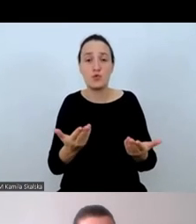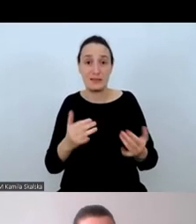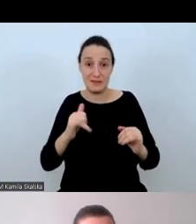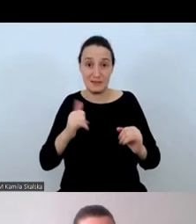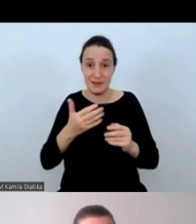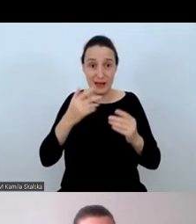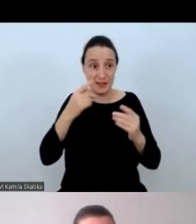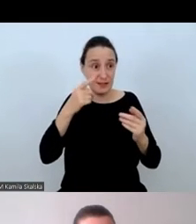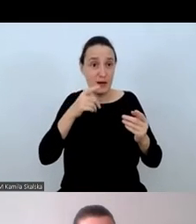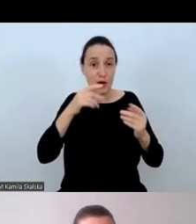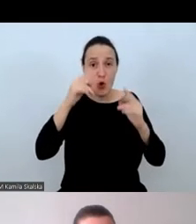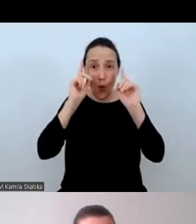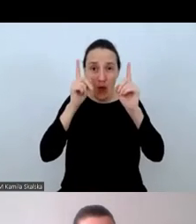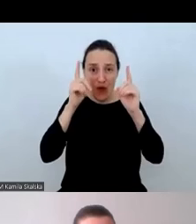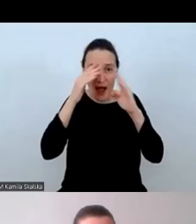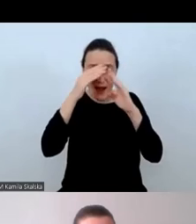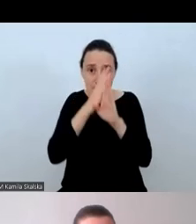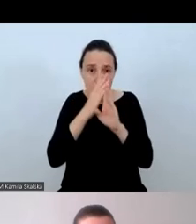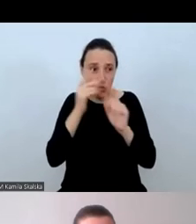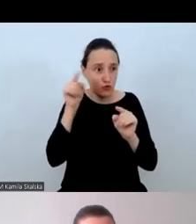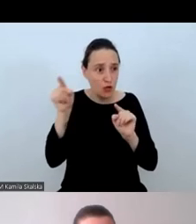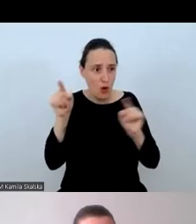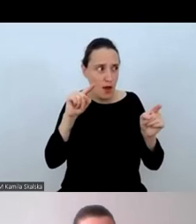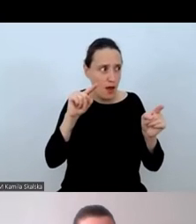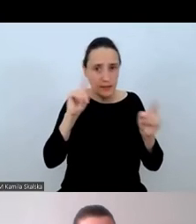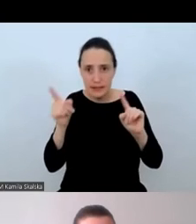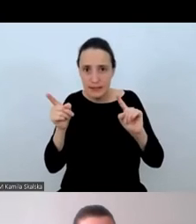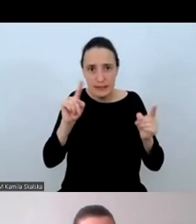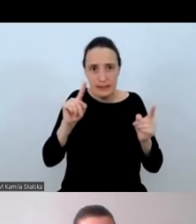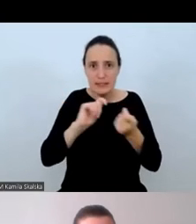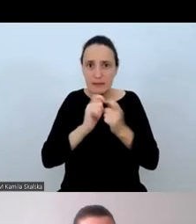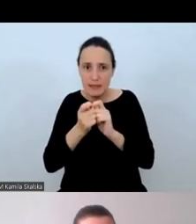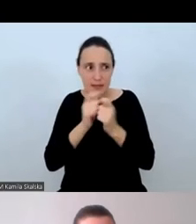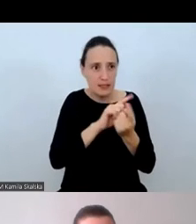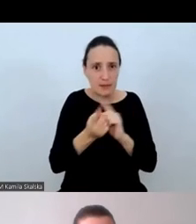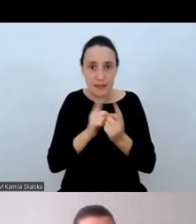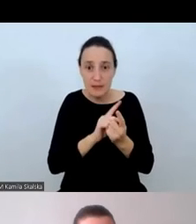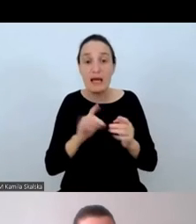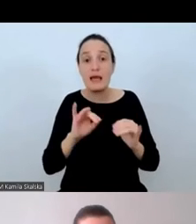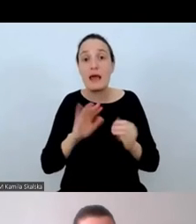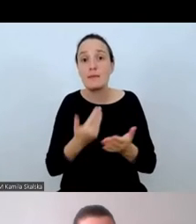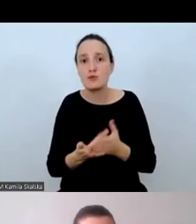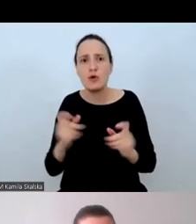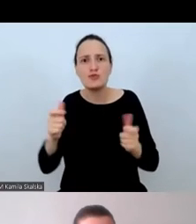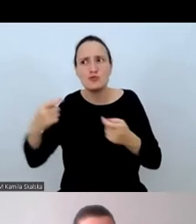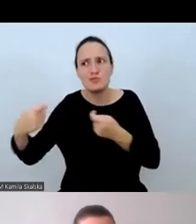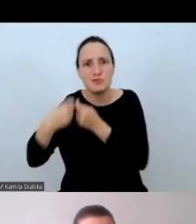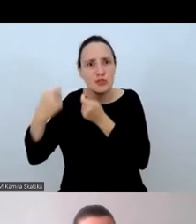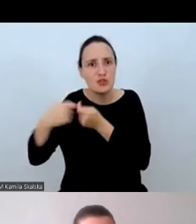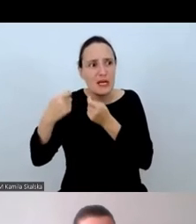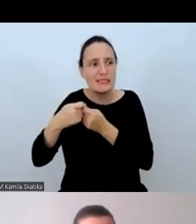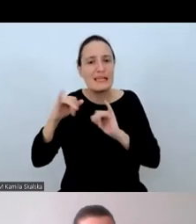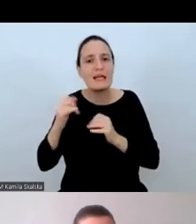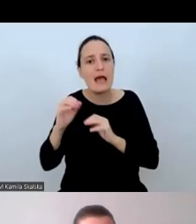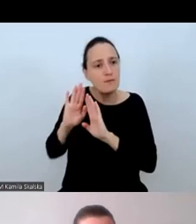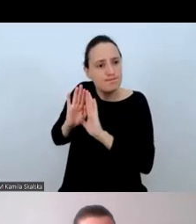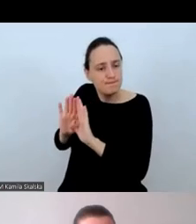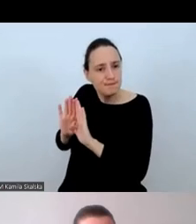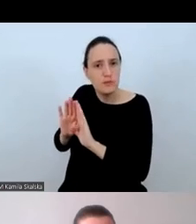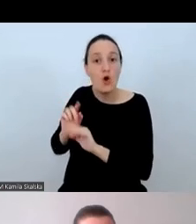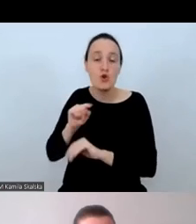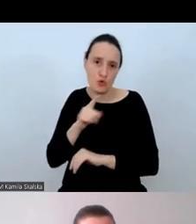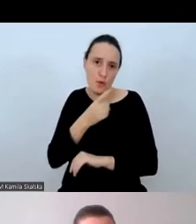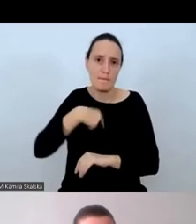przełączanie uwagi, odporność na zakłócenia, badaliśmy te dwie grupy i sprawdzaliśmy, czy są jakieś